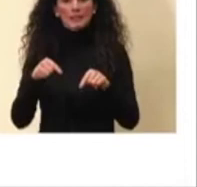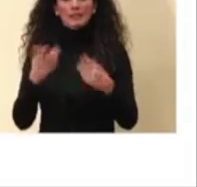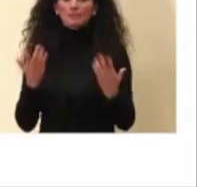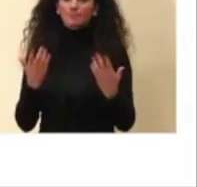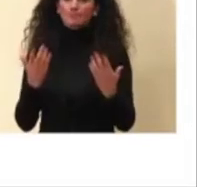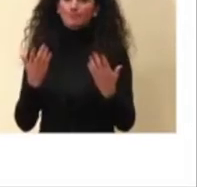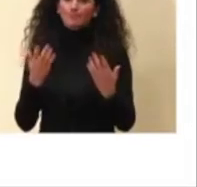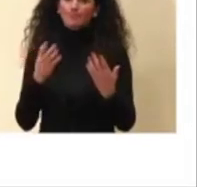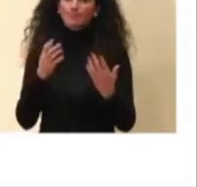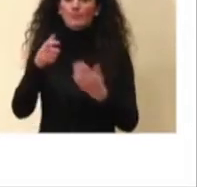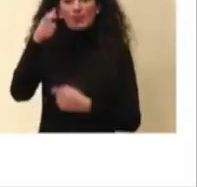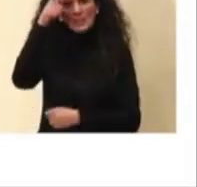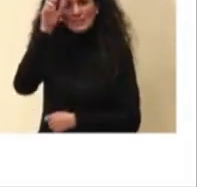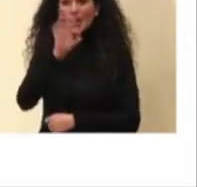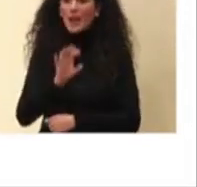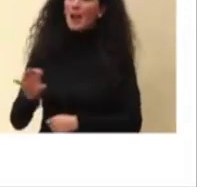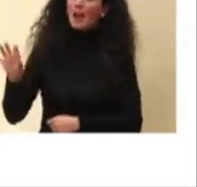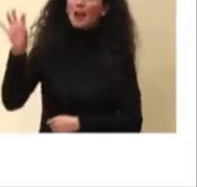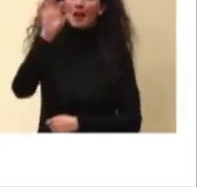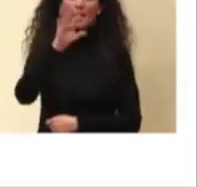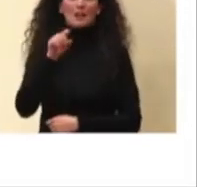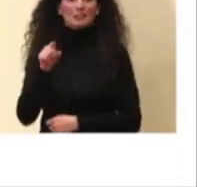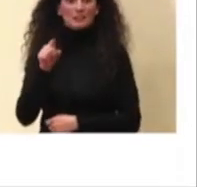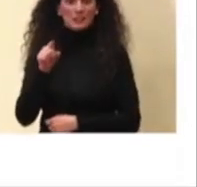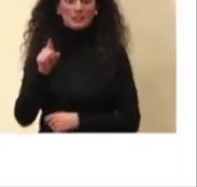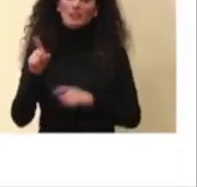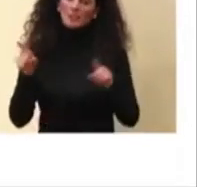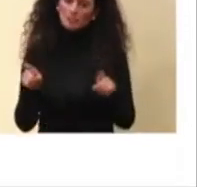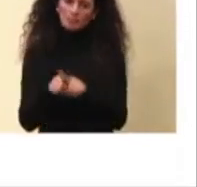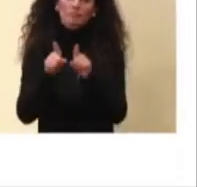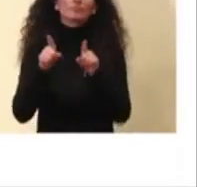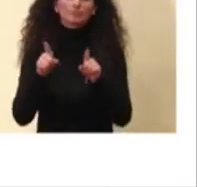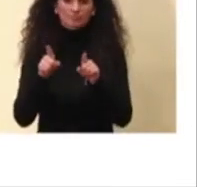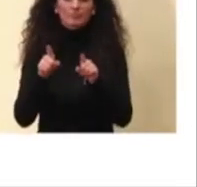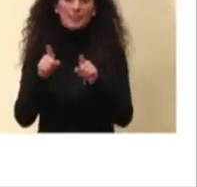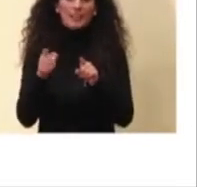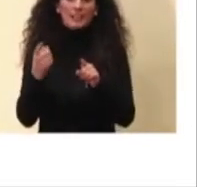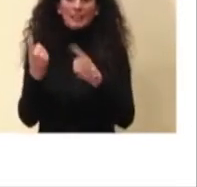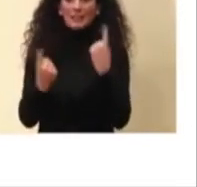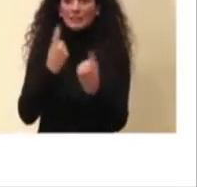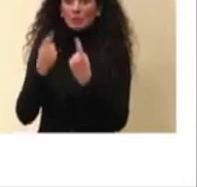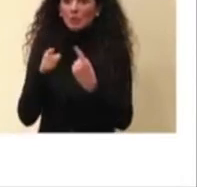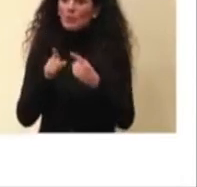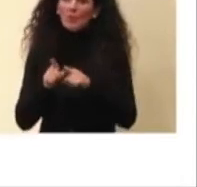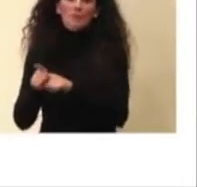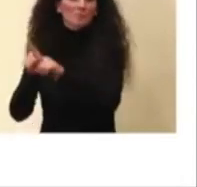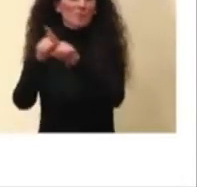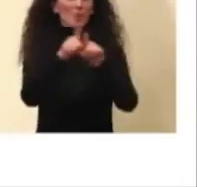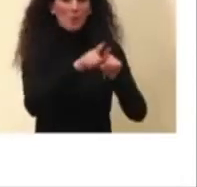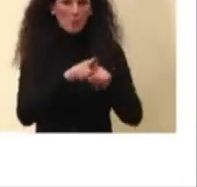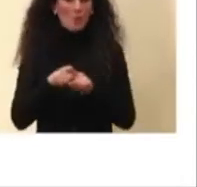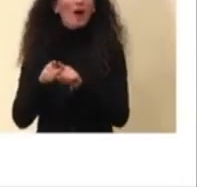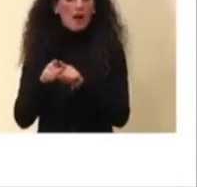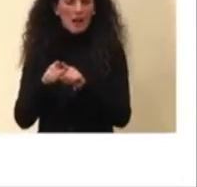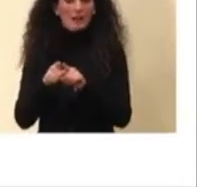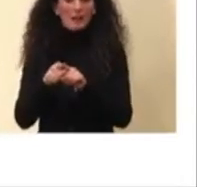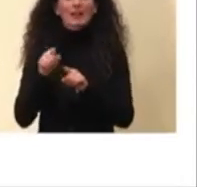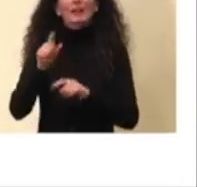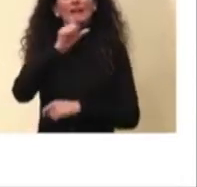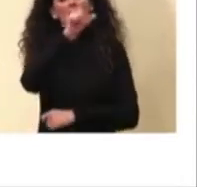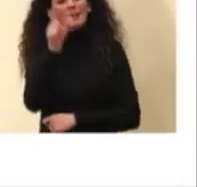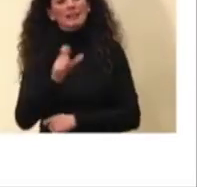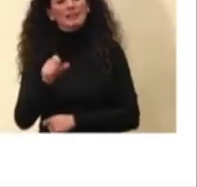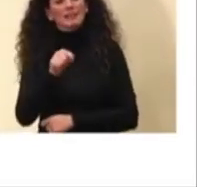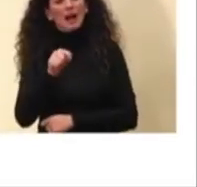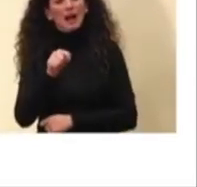i paesi sostanzialmente, questo è un elemento estremamente importante. L'Italia fa parte di un quadro più generale